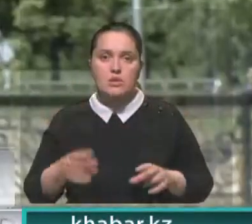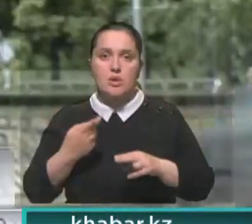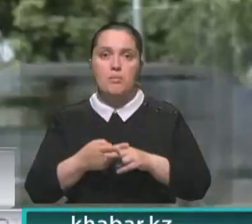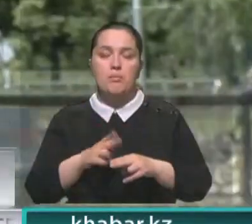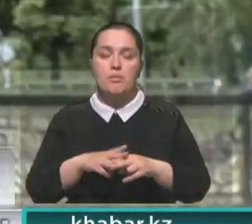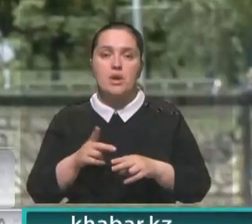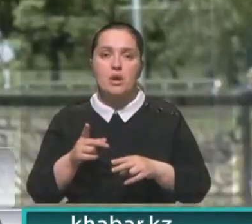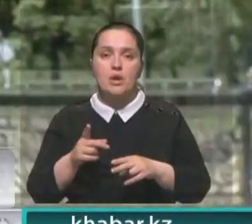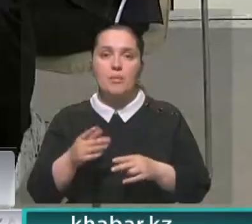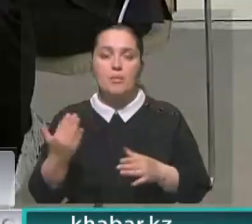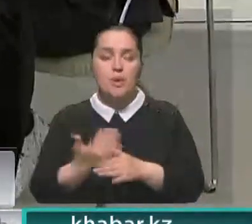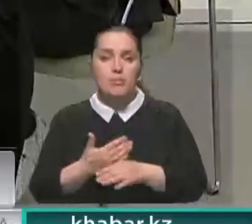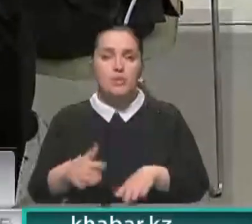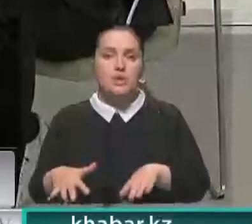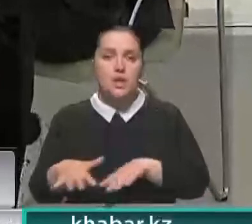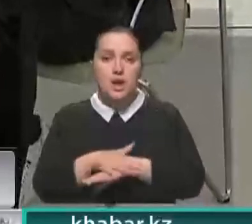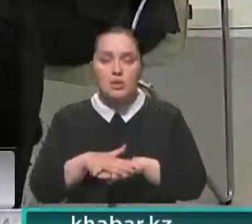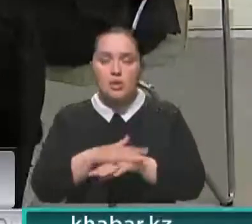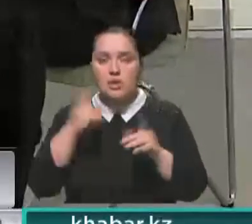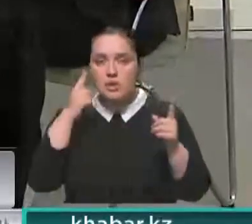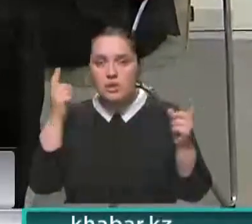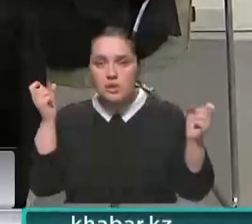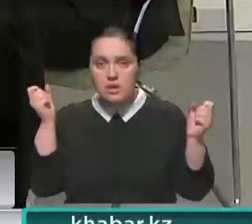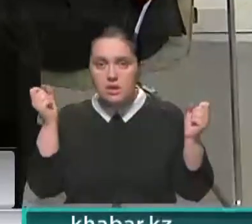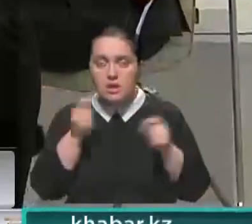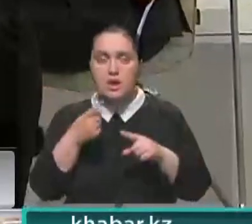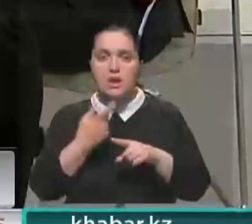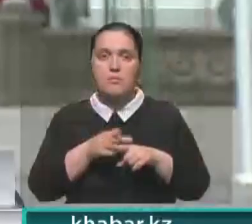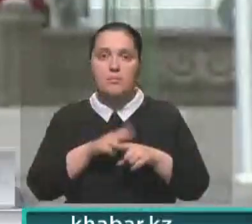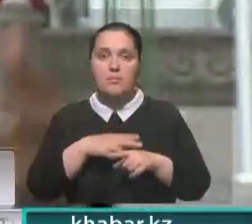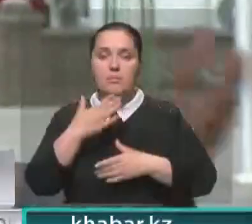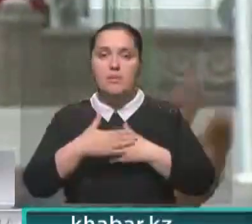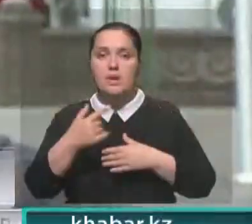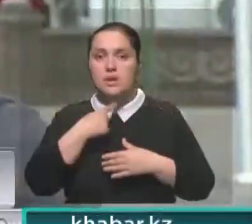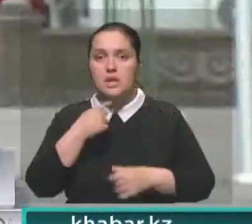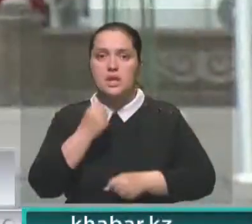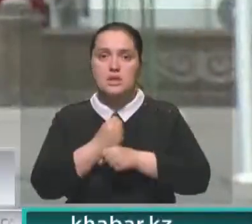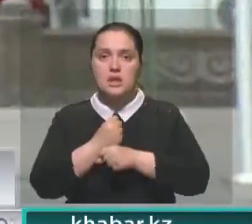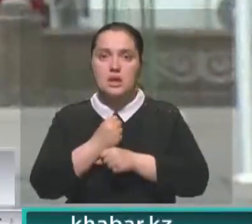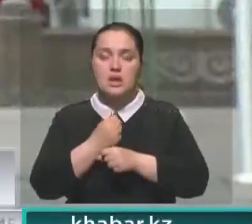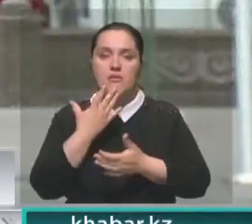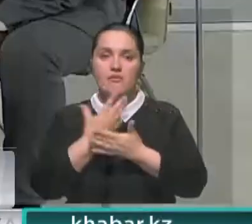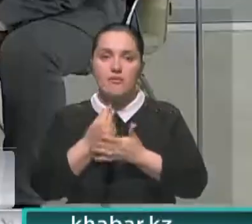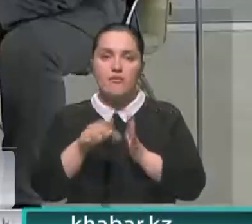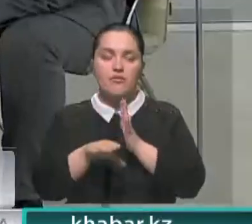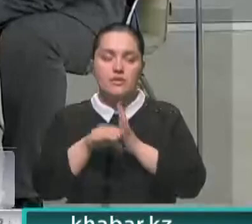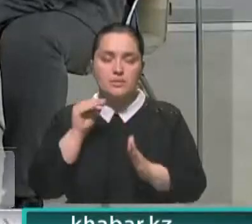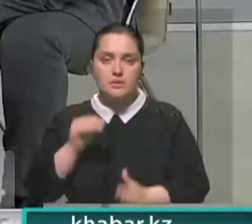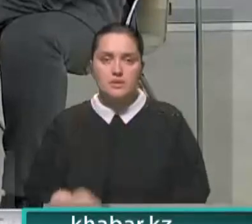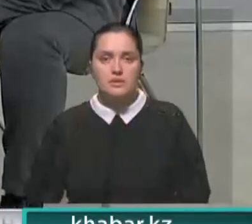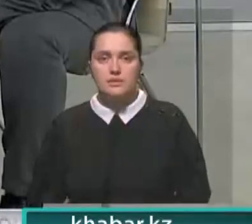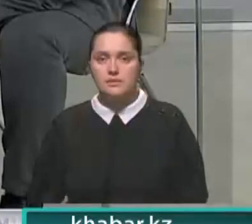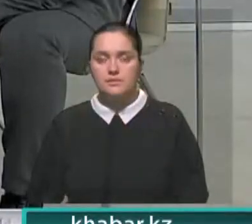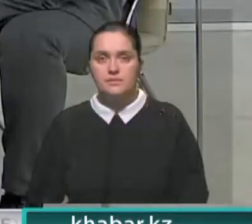нацелен на то, чтобы помочь народу окончательно разобраться в значимости предстоящего голосования и сделать свой осознанный выбор. Сабин Рахимбайдар, Хан